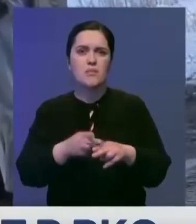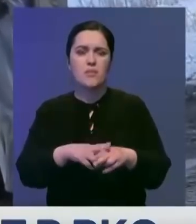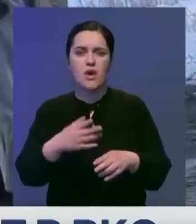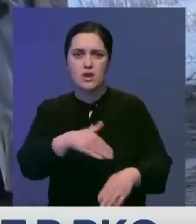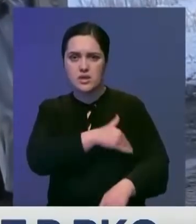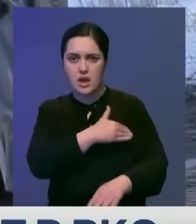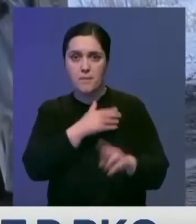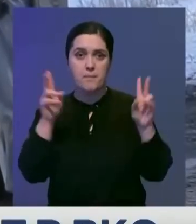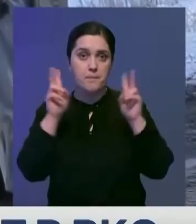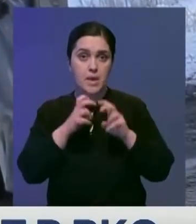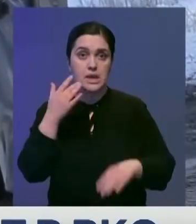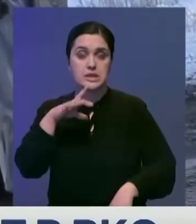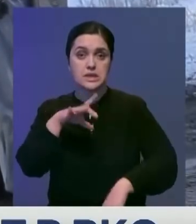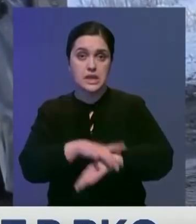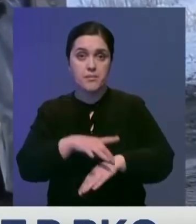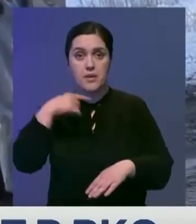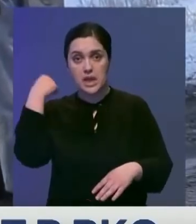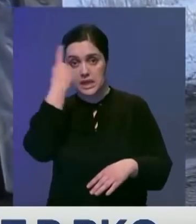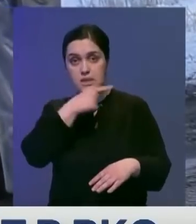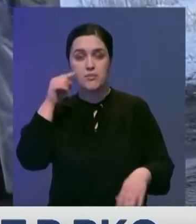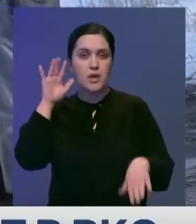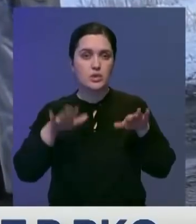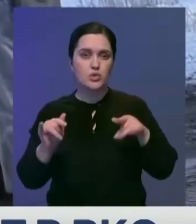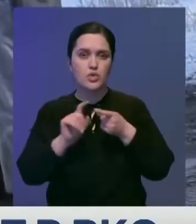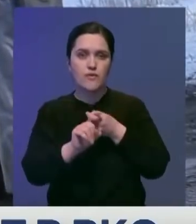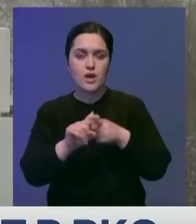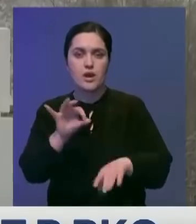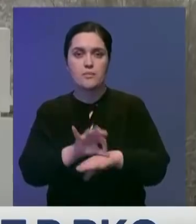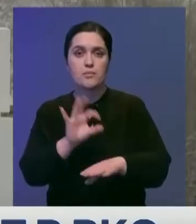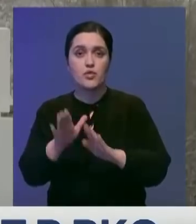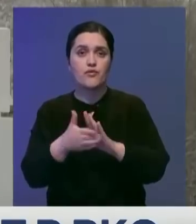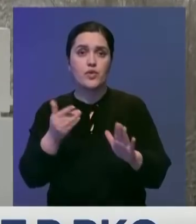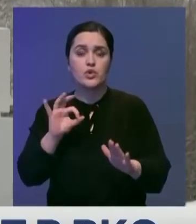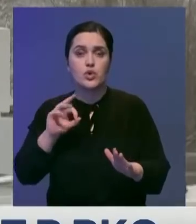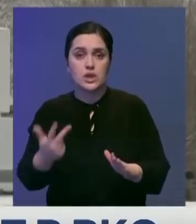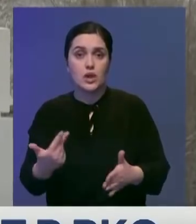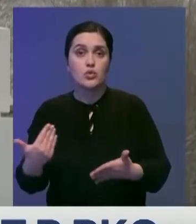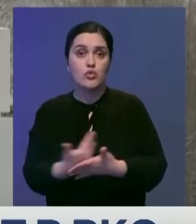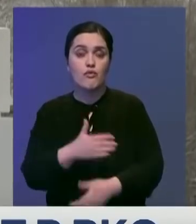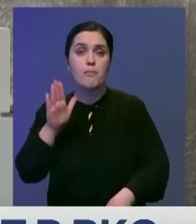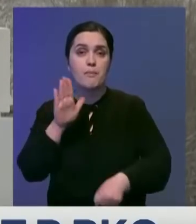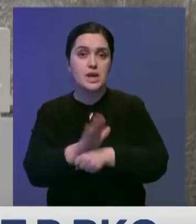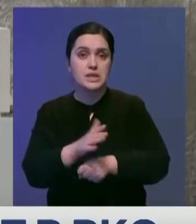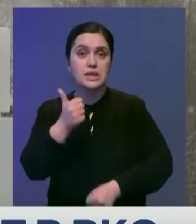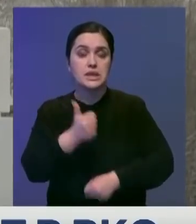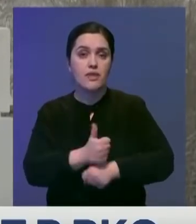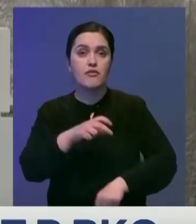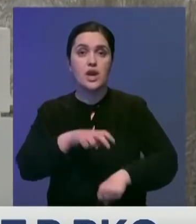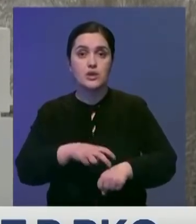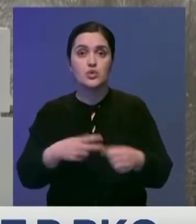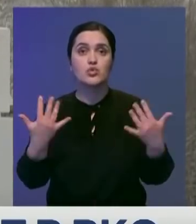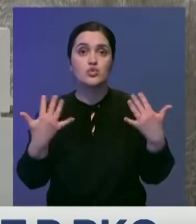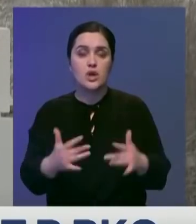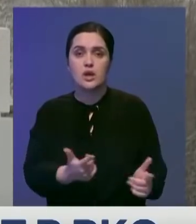термометрии. При выявлении лиц с подозрением на инфекционные заболевания будут вызывать скорую помощь. Новое постановление главного санврача